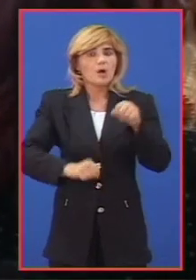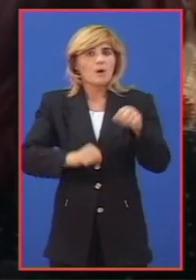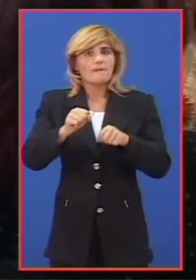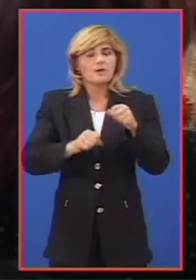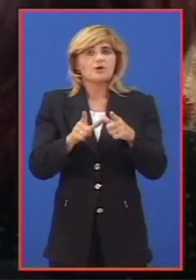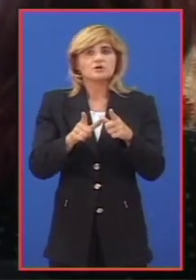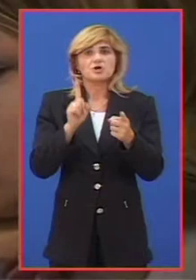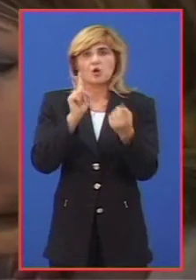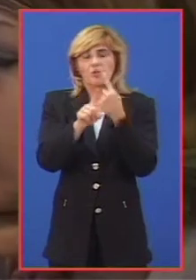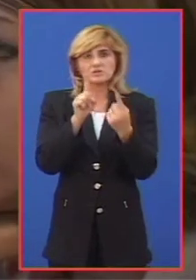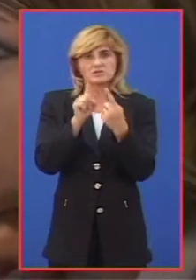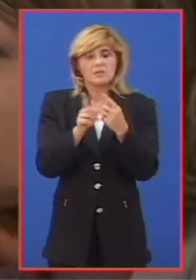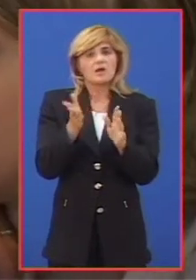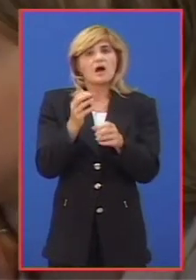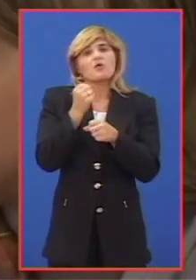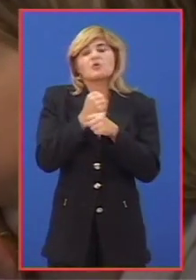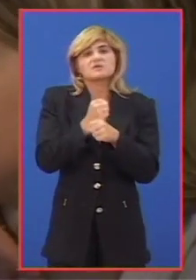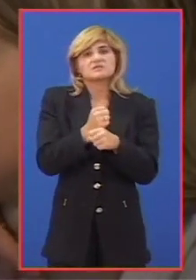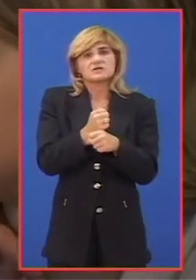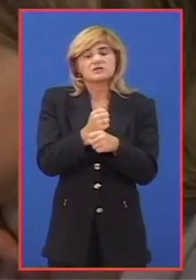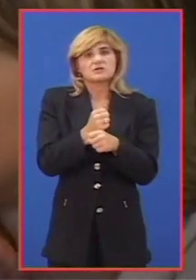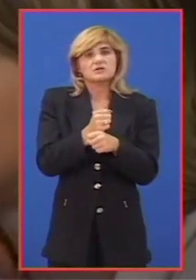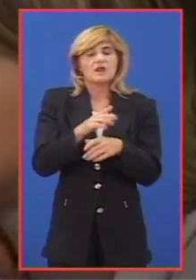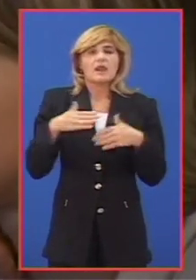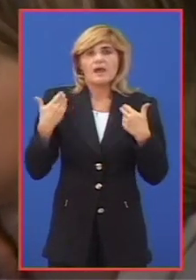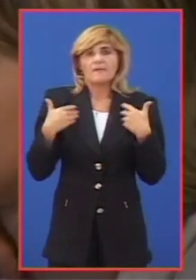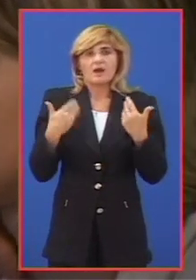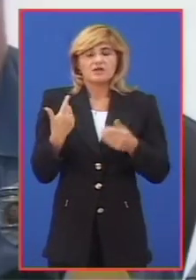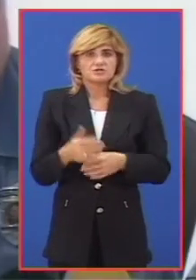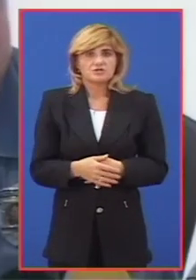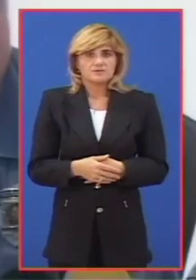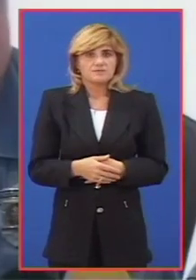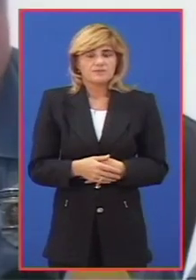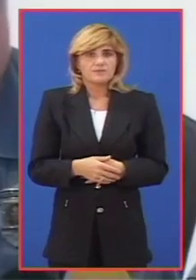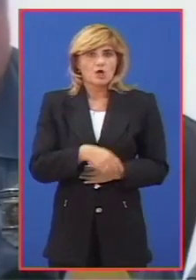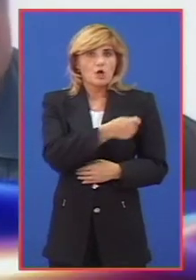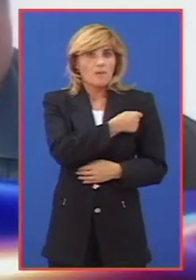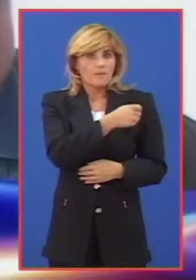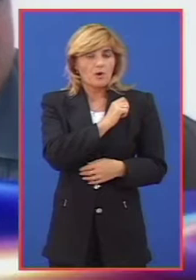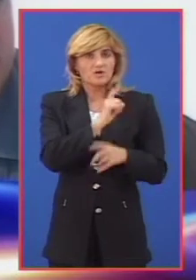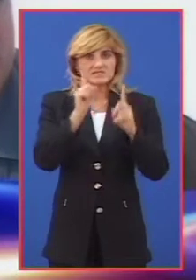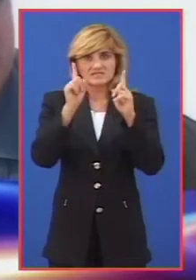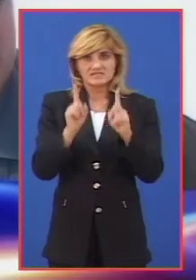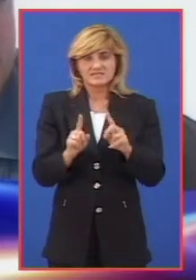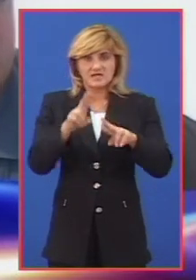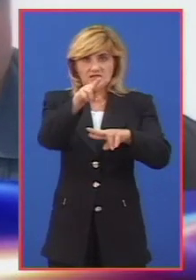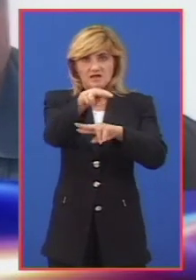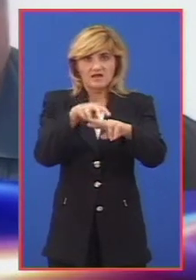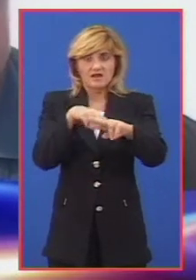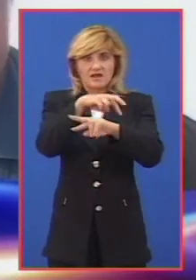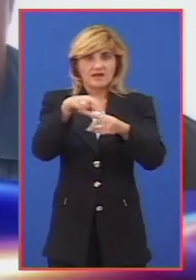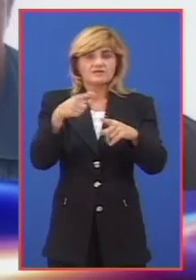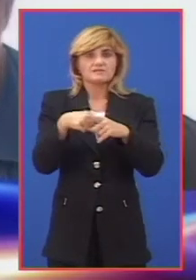u saobraćaju kako bi se zaštitili, a pogotovo oni najmlađi. Policajci će stajati u raskrsnicama zbog